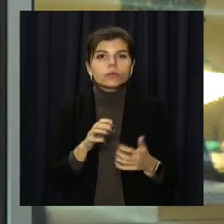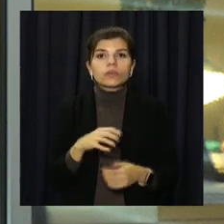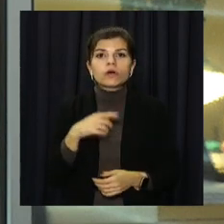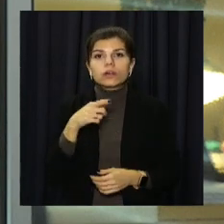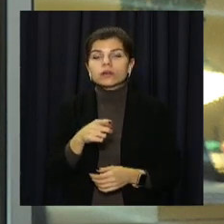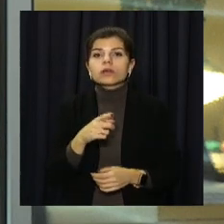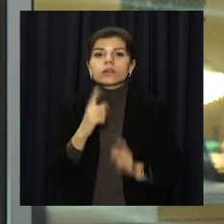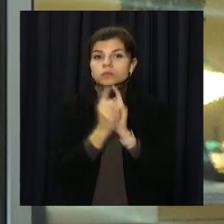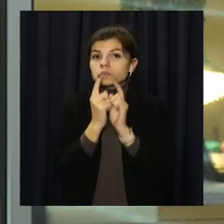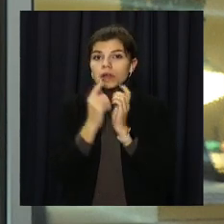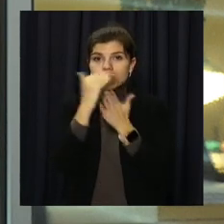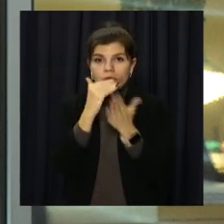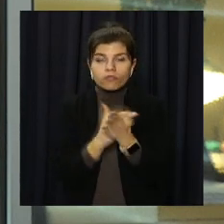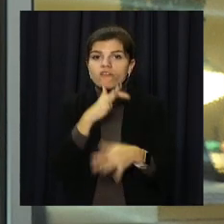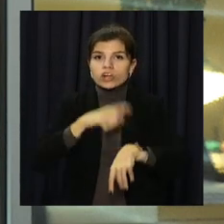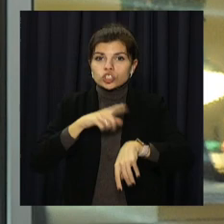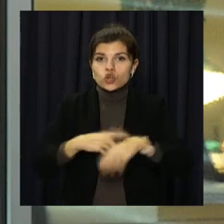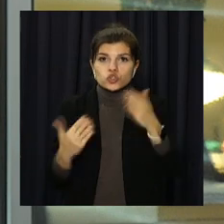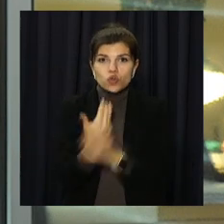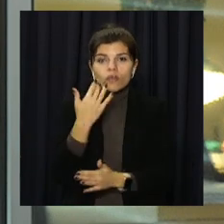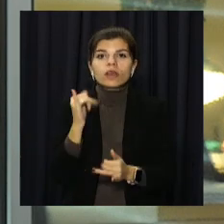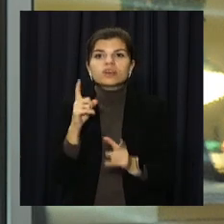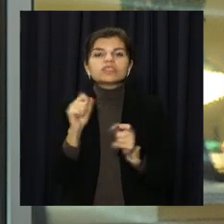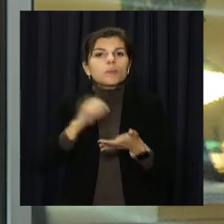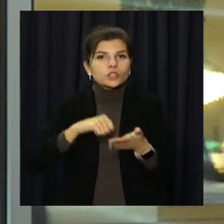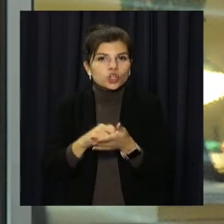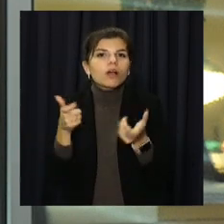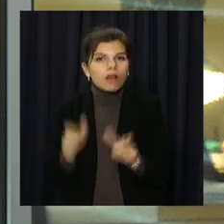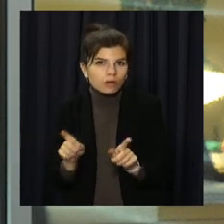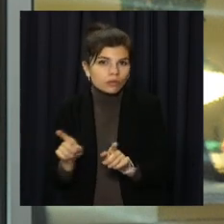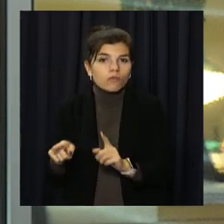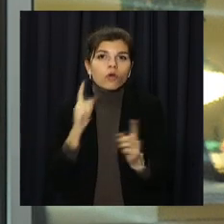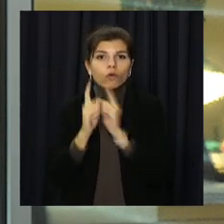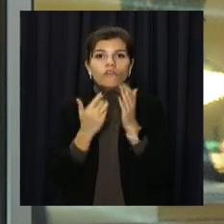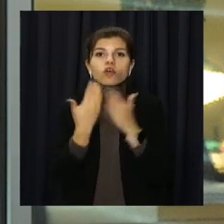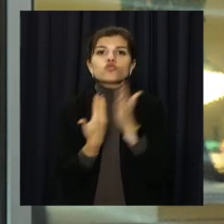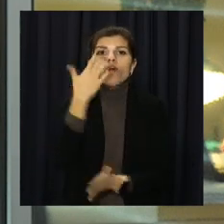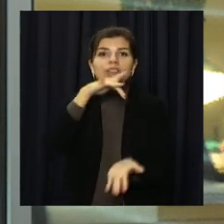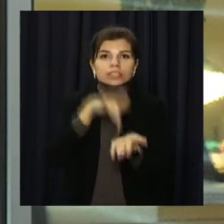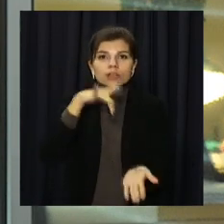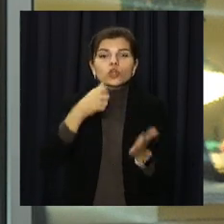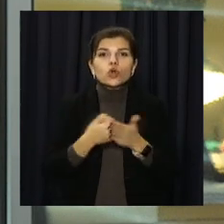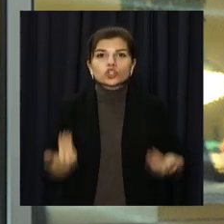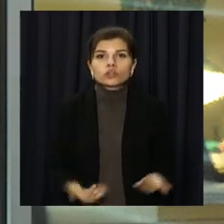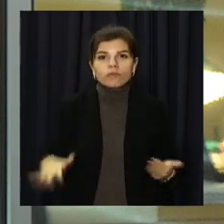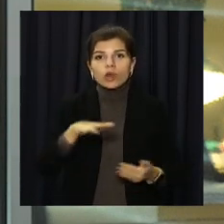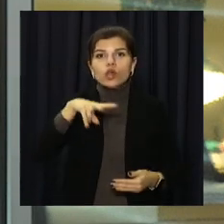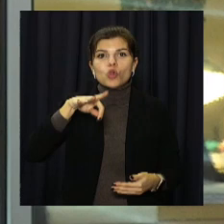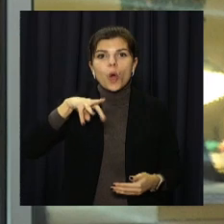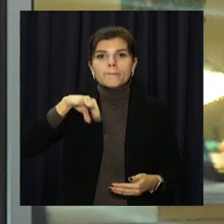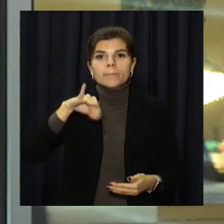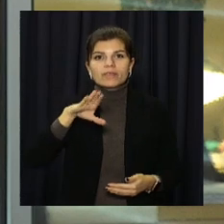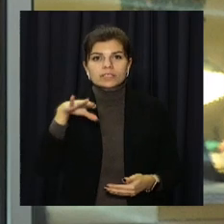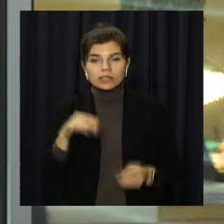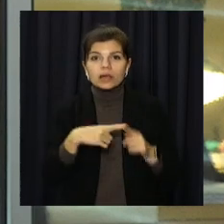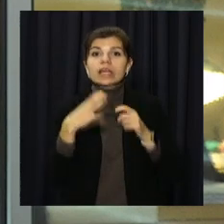графіка зимовим часом і карантинними обмеженнями. Автобус курсує від нового центру до житлового масиву Ломівський. З 19